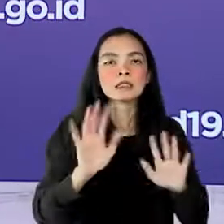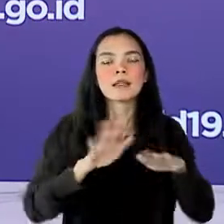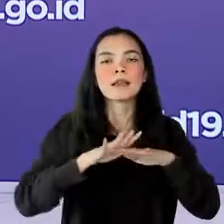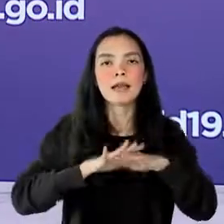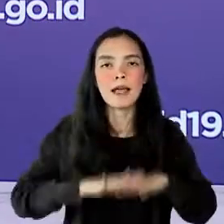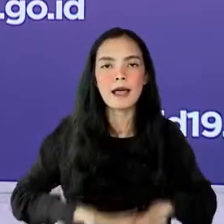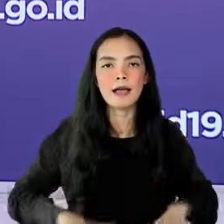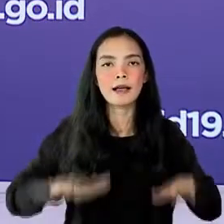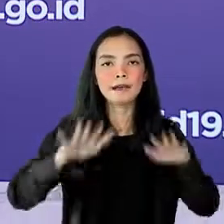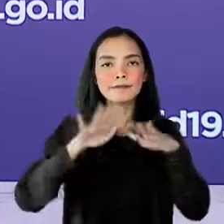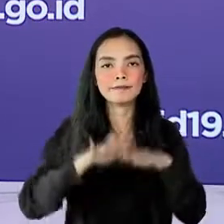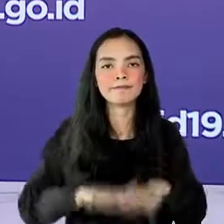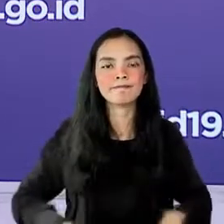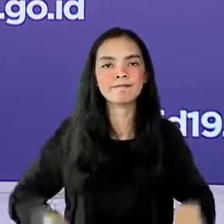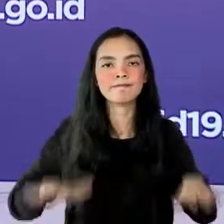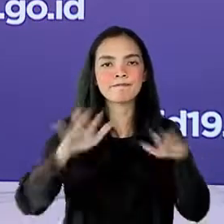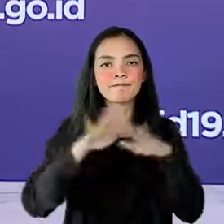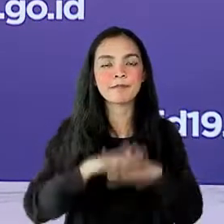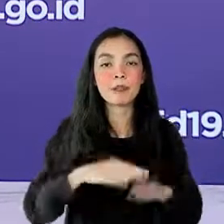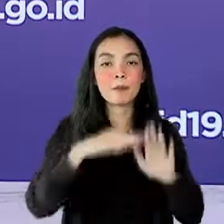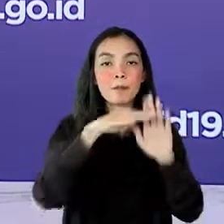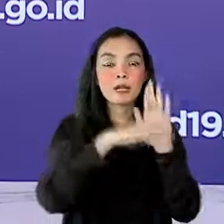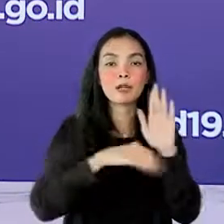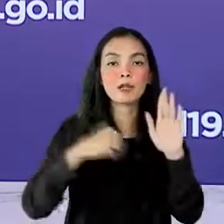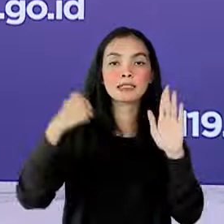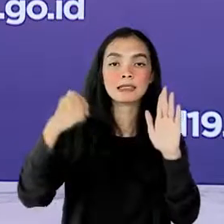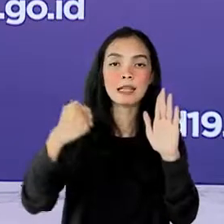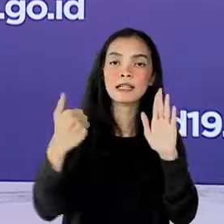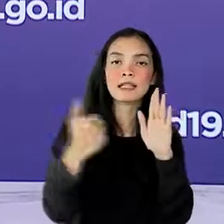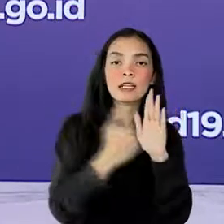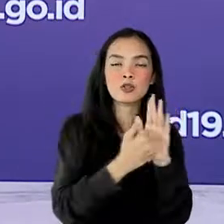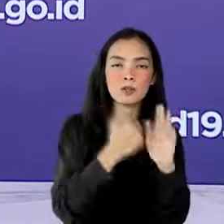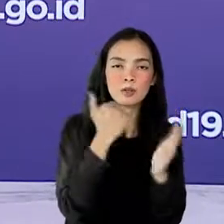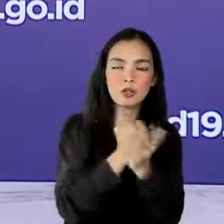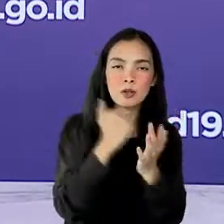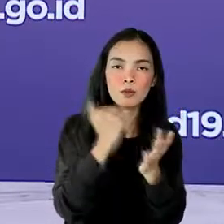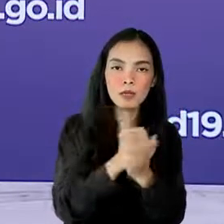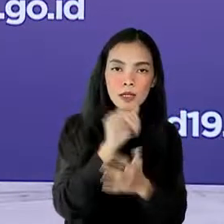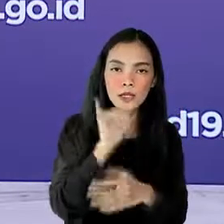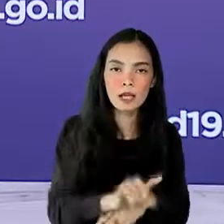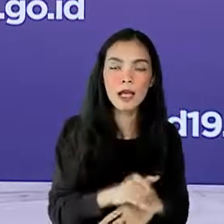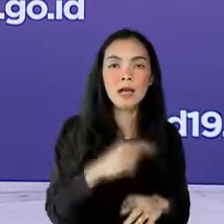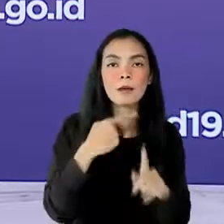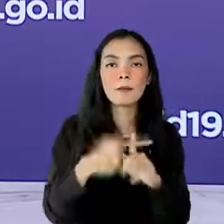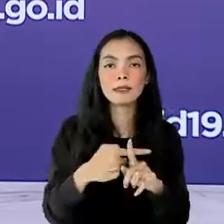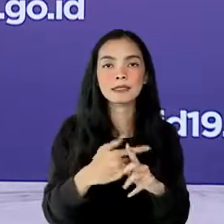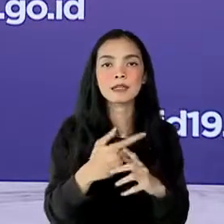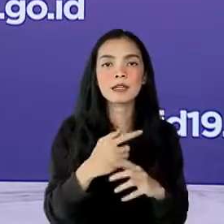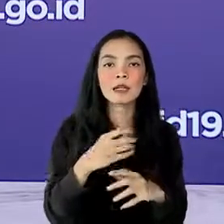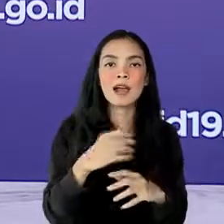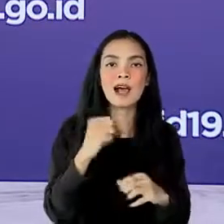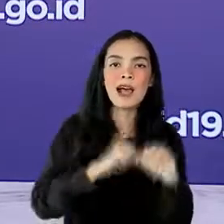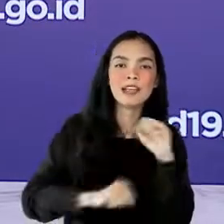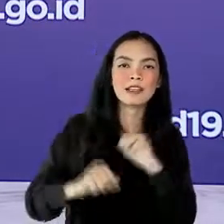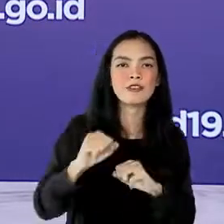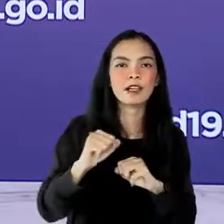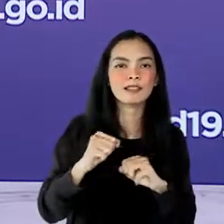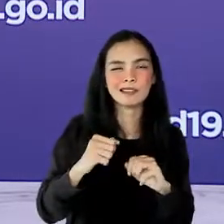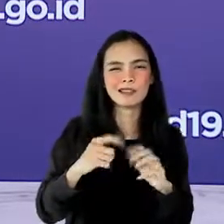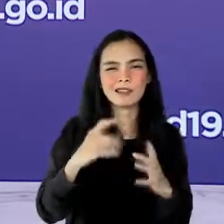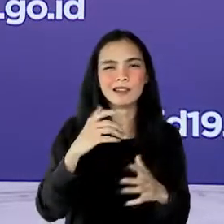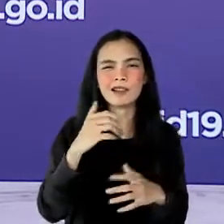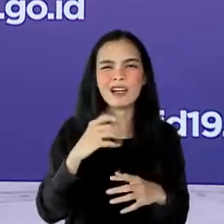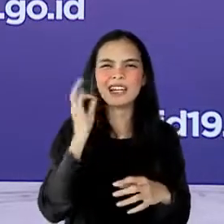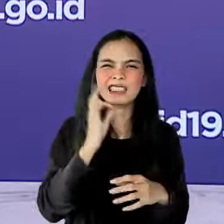jika protokol kesehatan diterapkan secara sempurna dan aktivitas berisiko dapat diminimalisir